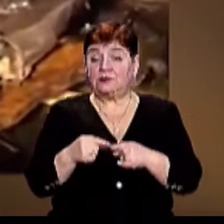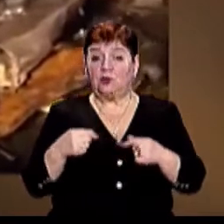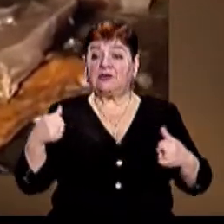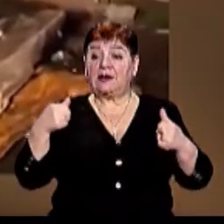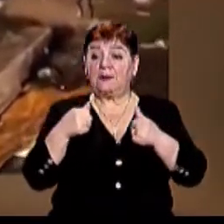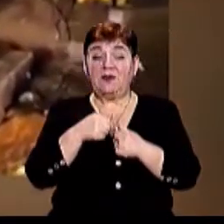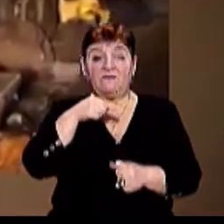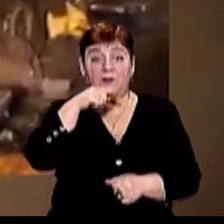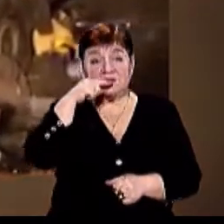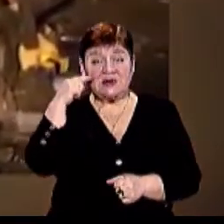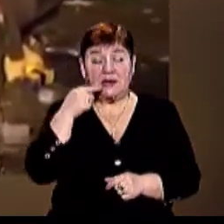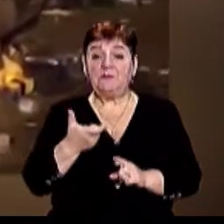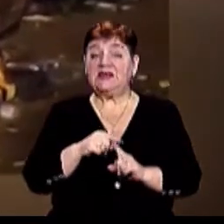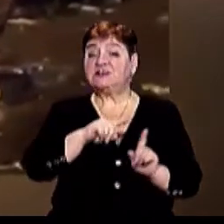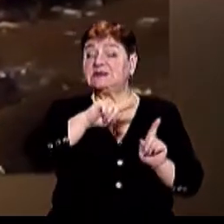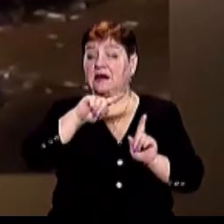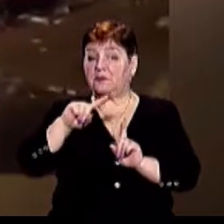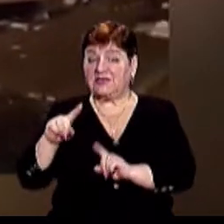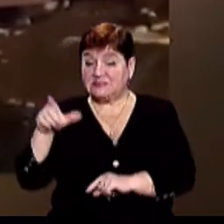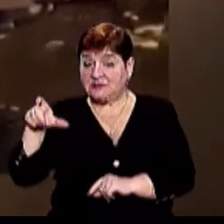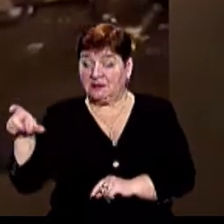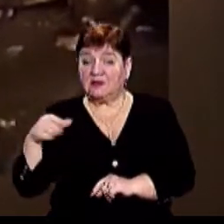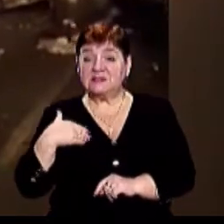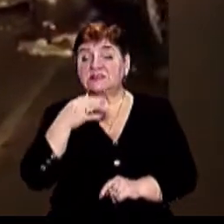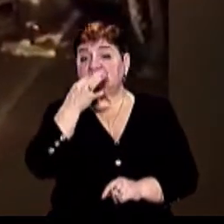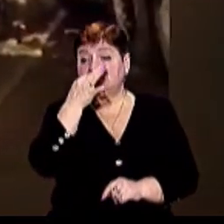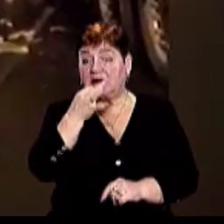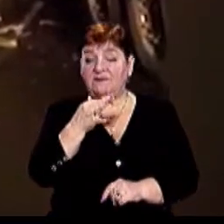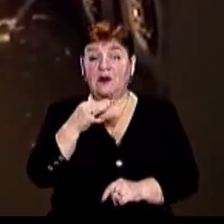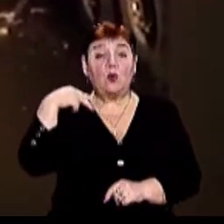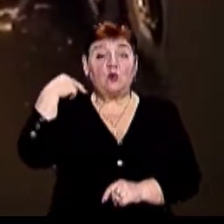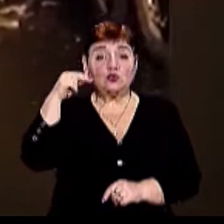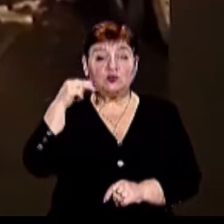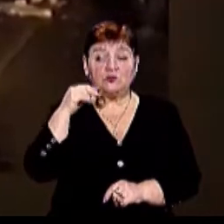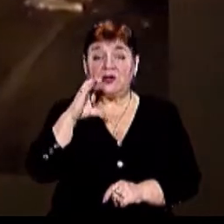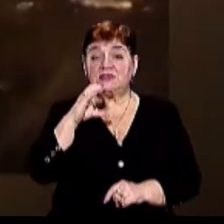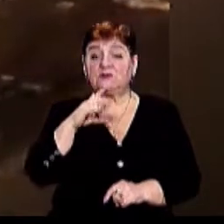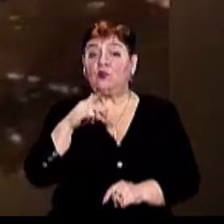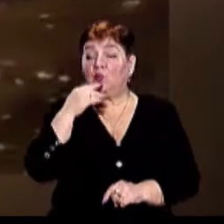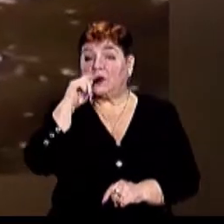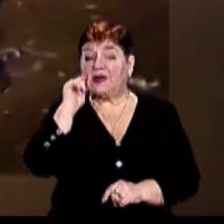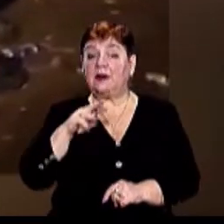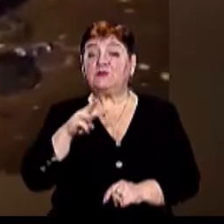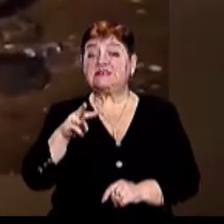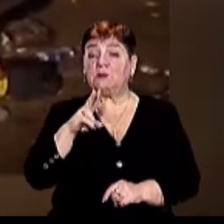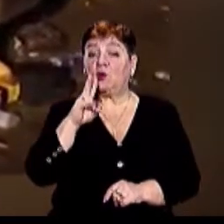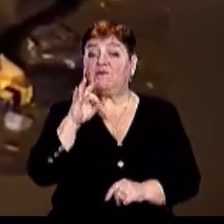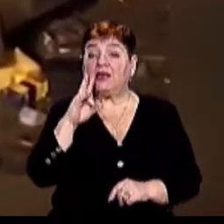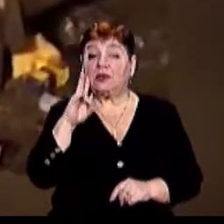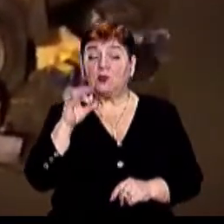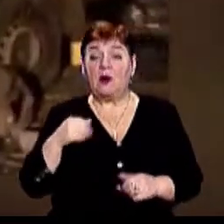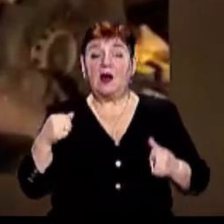Попередньо більшість загиблих – закарпатці, сказав представник департаменту консульської служби МЗЗ України Максим Коваленко